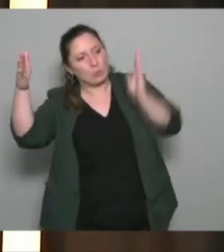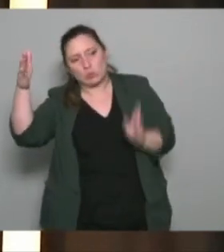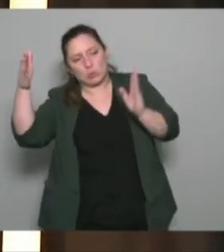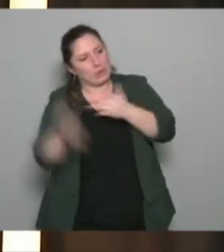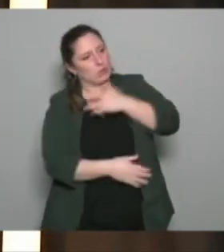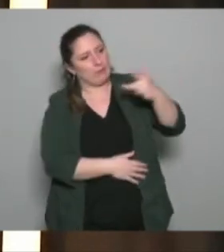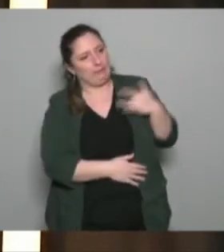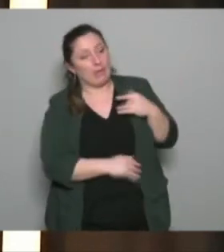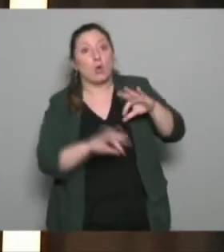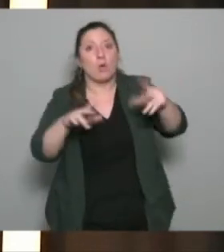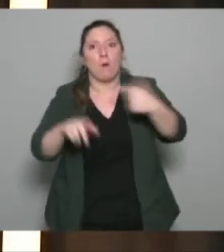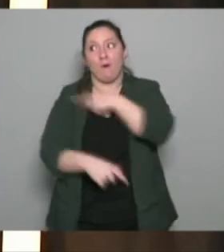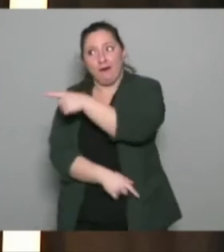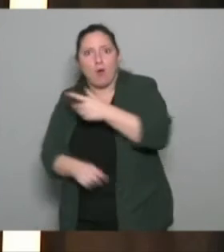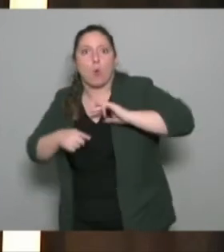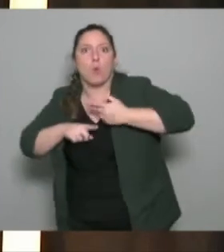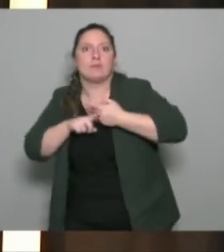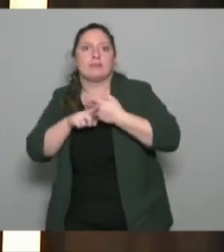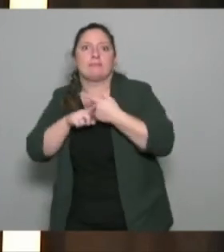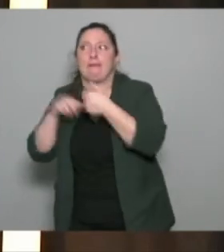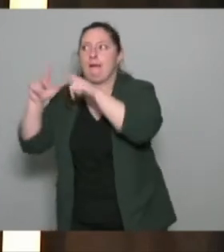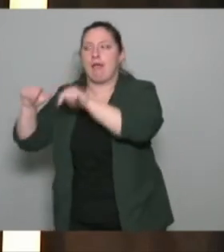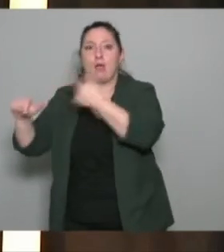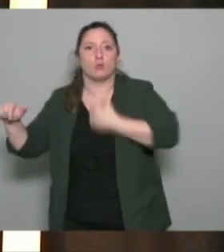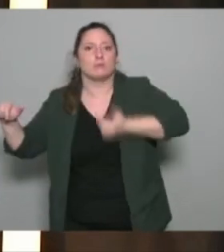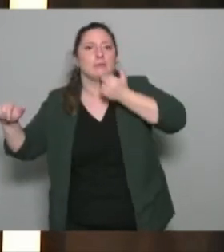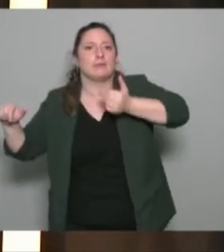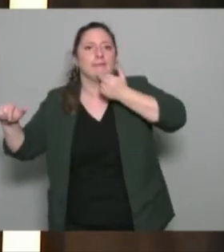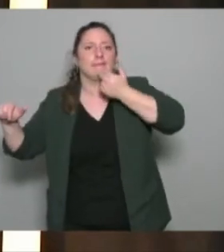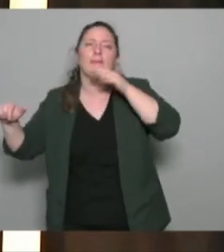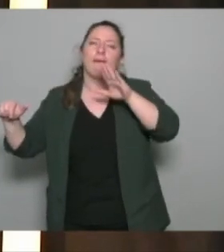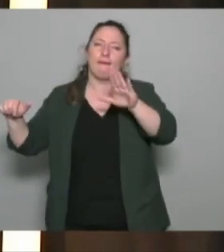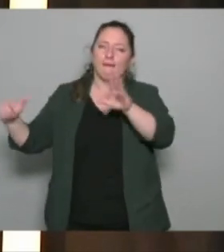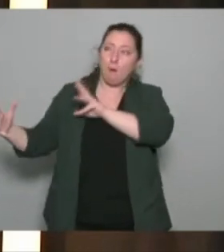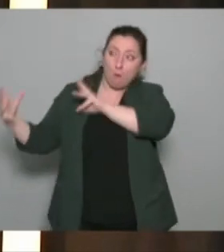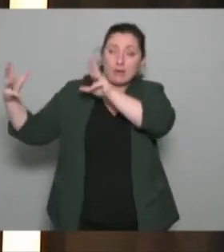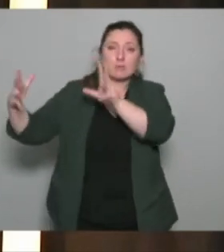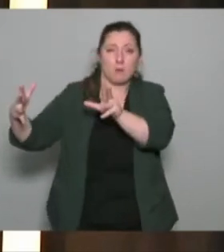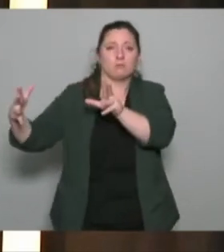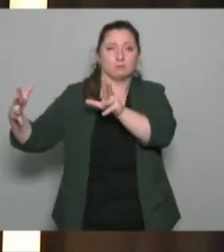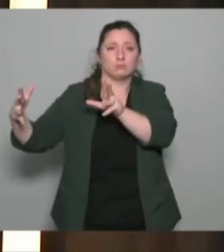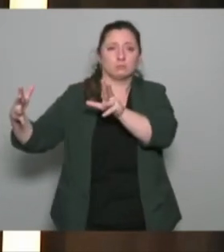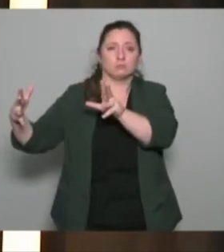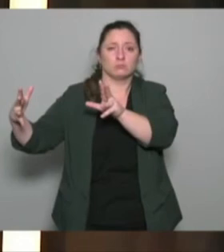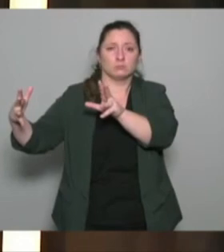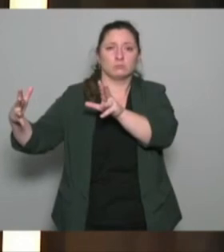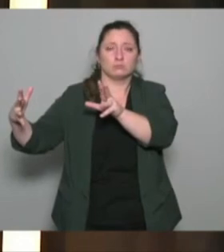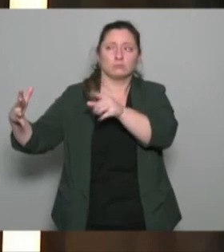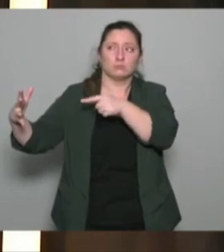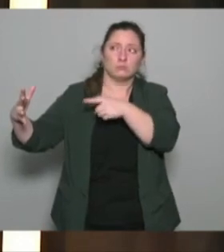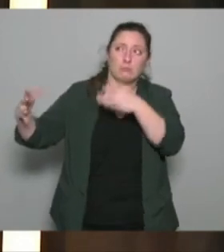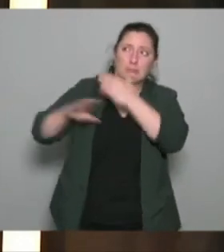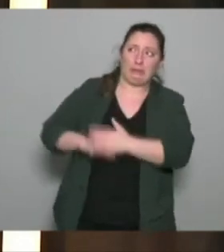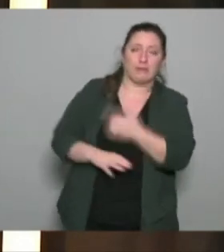partir de leur activité mais cet engagement ça a été dit ça veut dire ça revient à